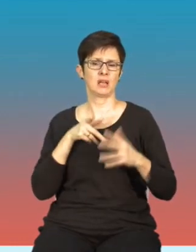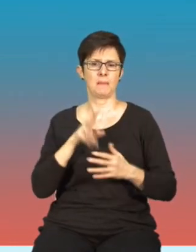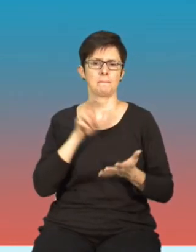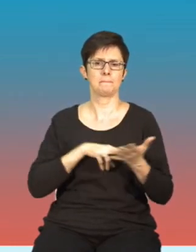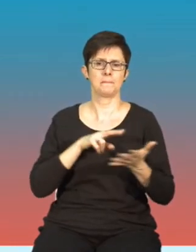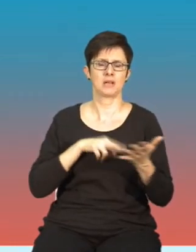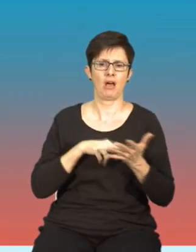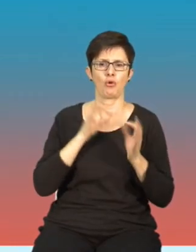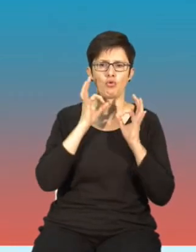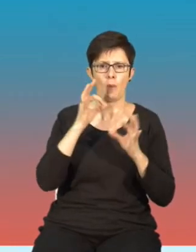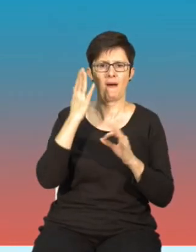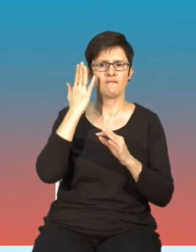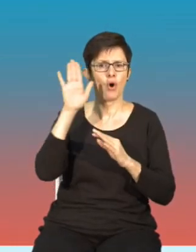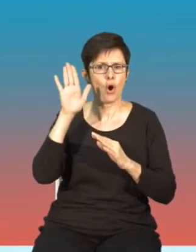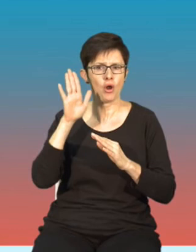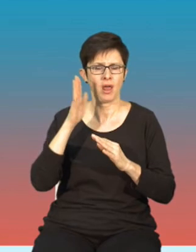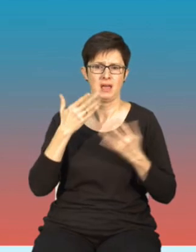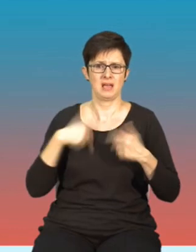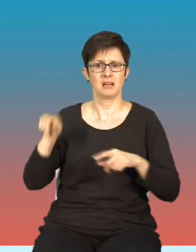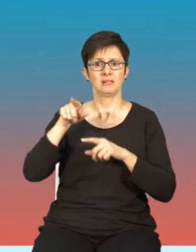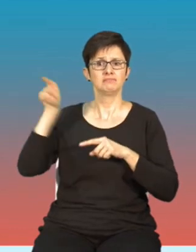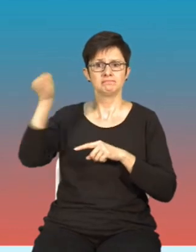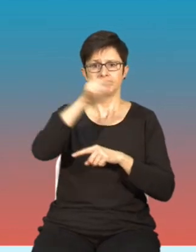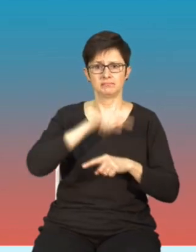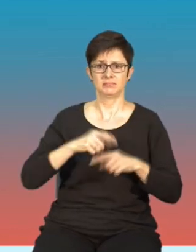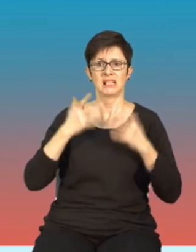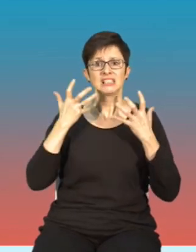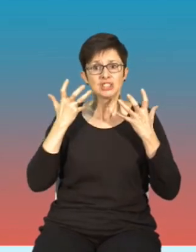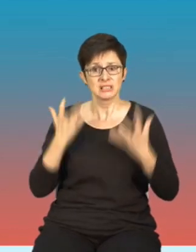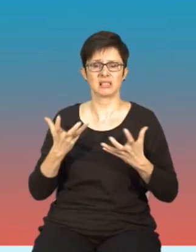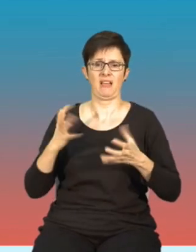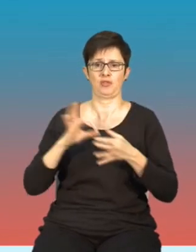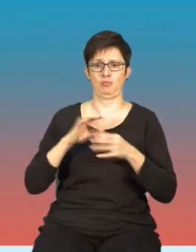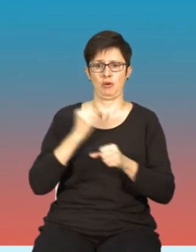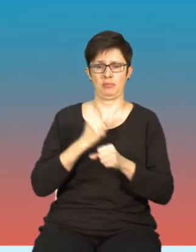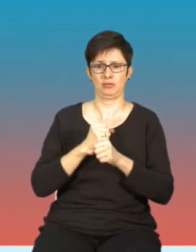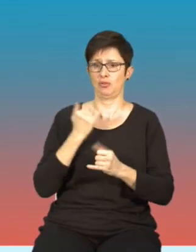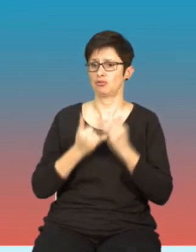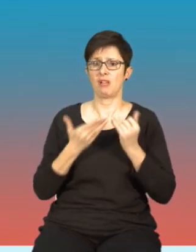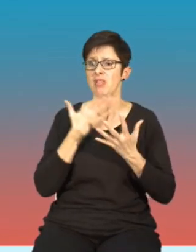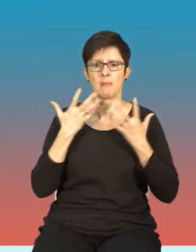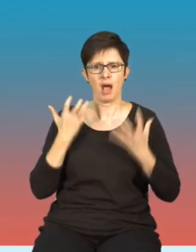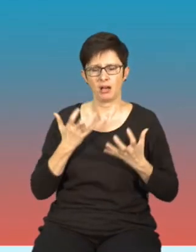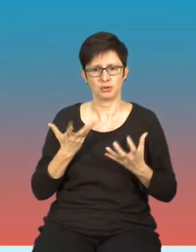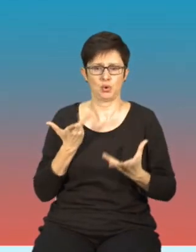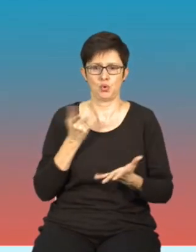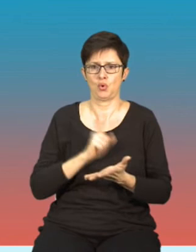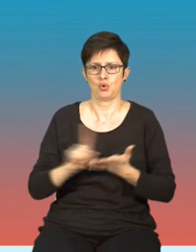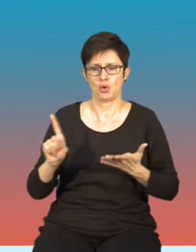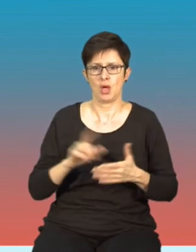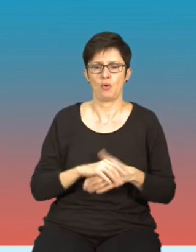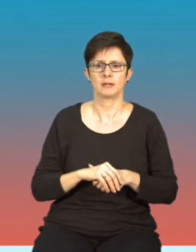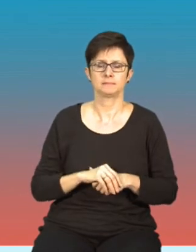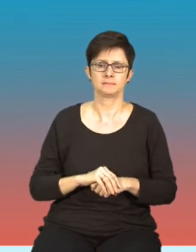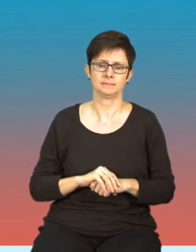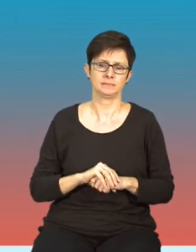dobrej woli, żeby chcieć współpracować, a to współpraca między wszystkimi stronami i